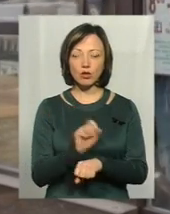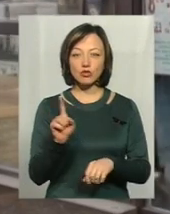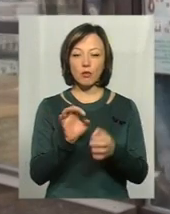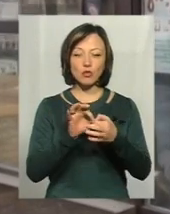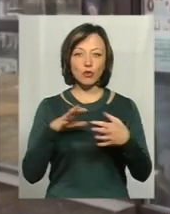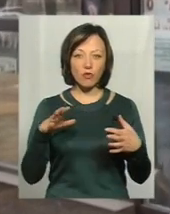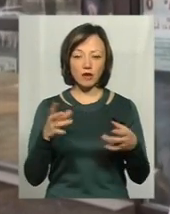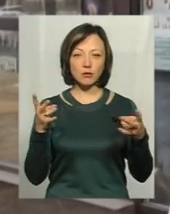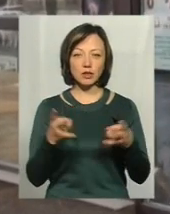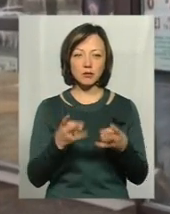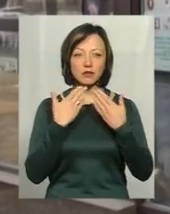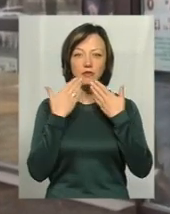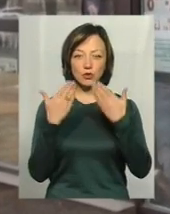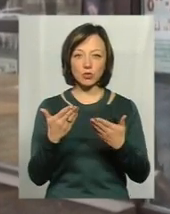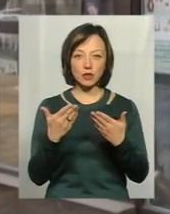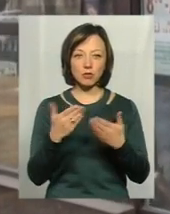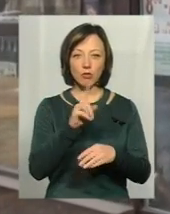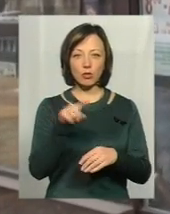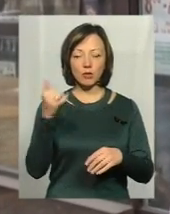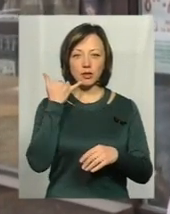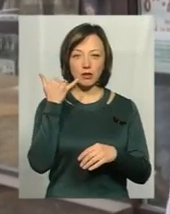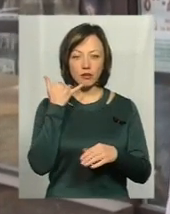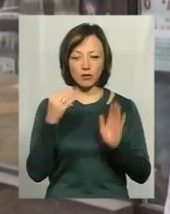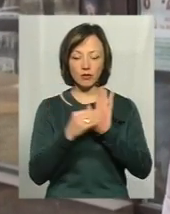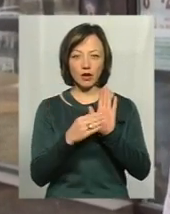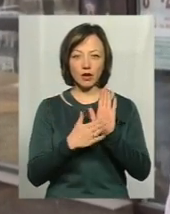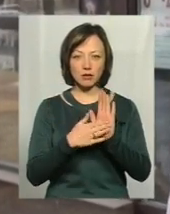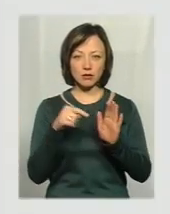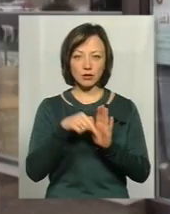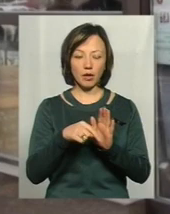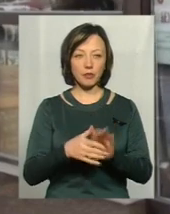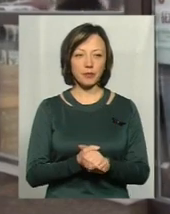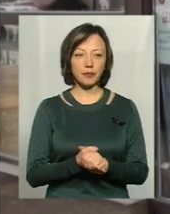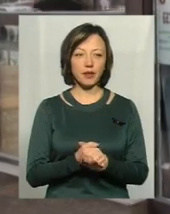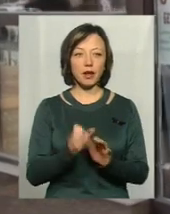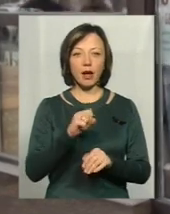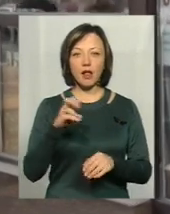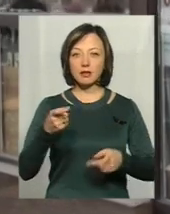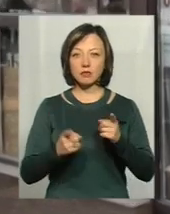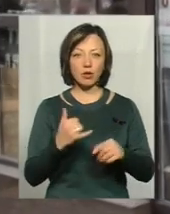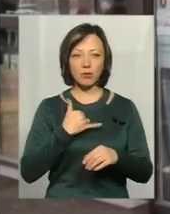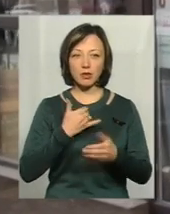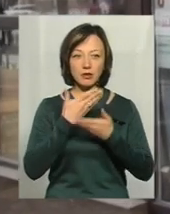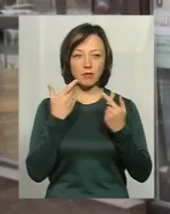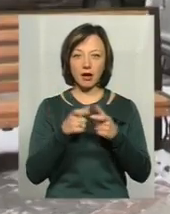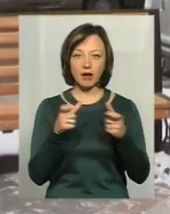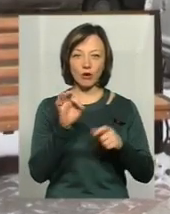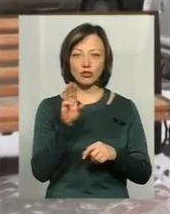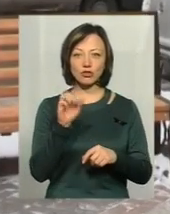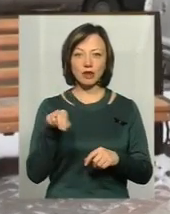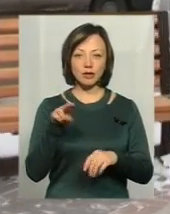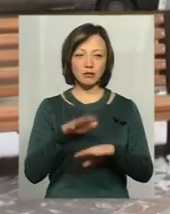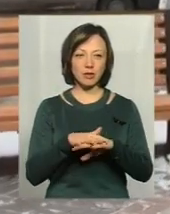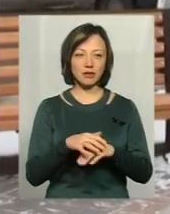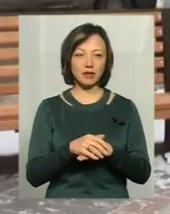щоб її розблокувати, мені потрібно звернутися по номеру телефону, який був вказаний в повідомленні. Але насправді в мене немає картки Ощадбанку. Ну як